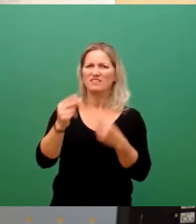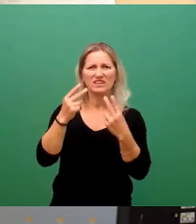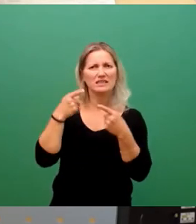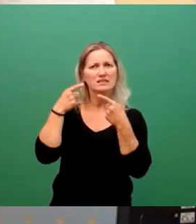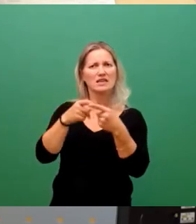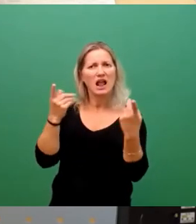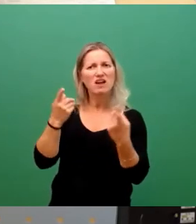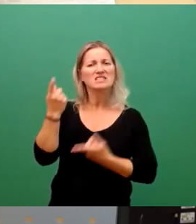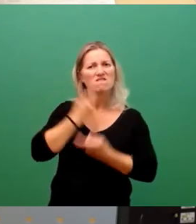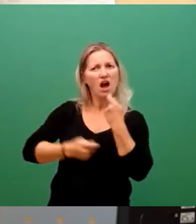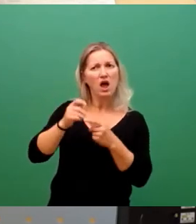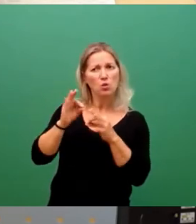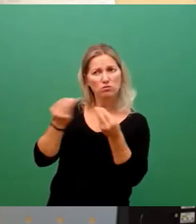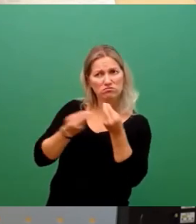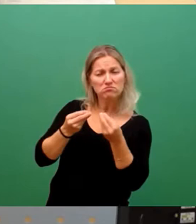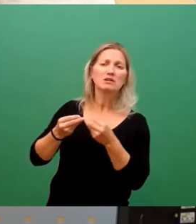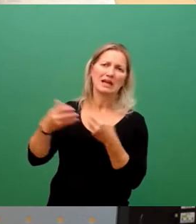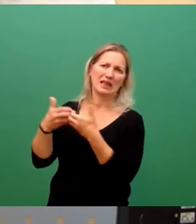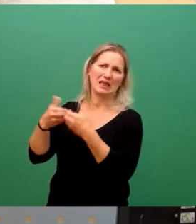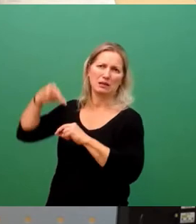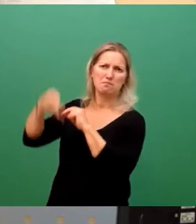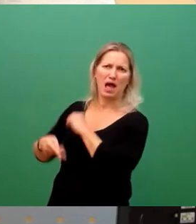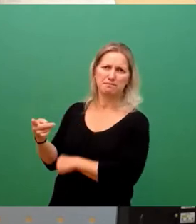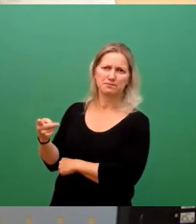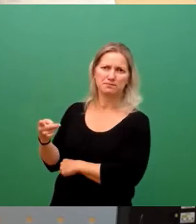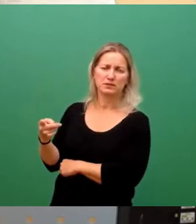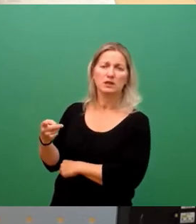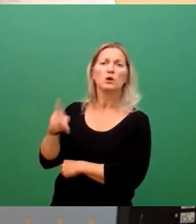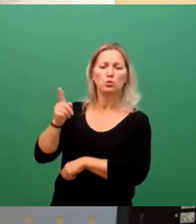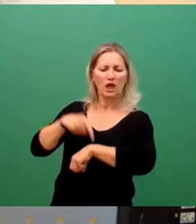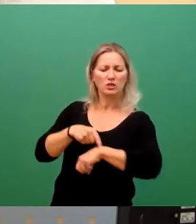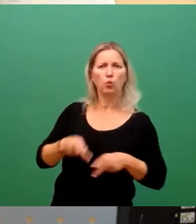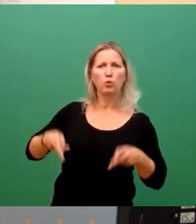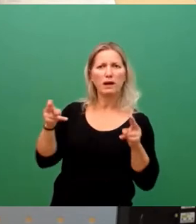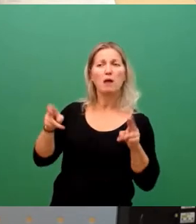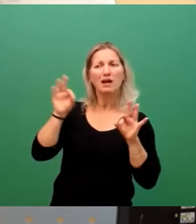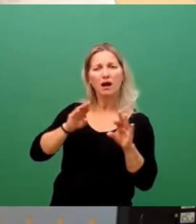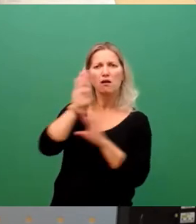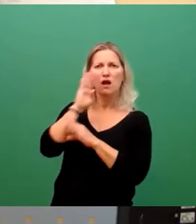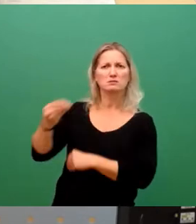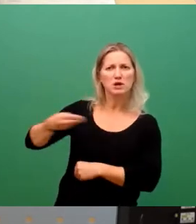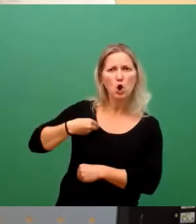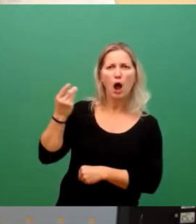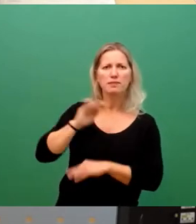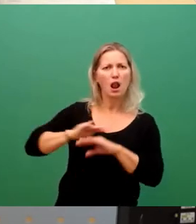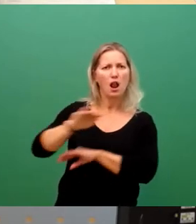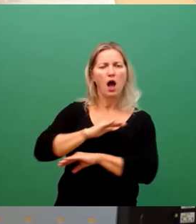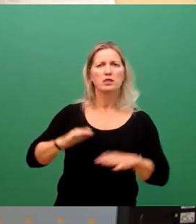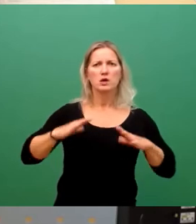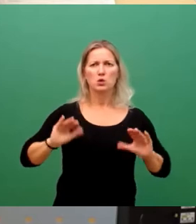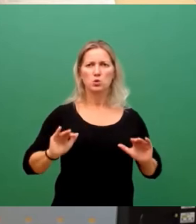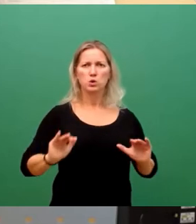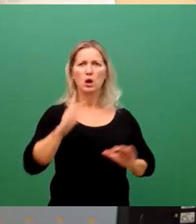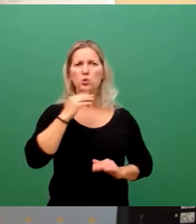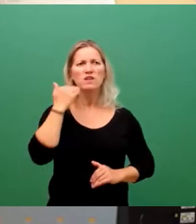Verhandlungslösung endet und dass wir zumindest übergangsweise unsere Gas kriegen, unser Land erhalten können und unsere Wohnungen heizen können.